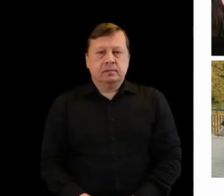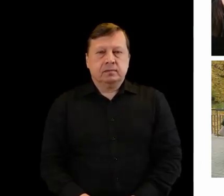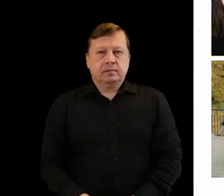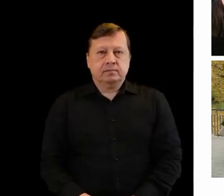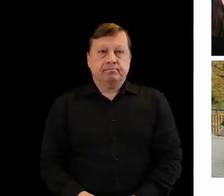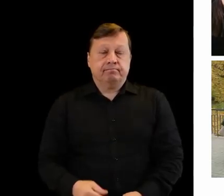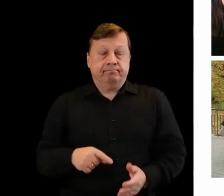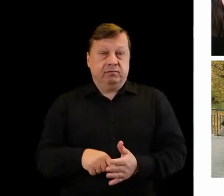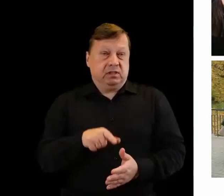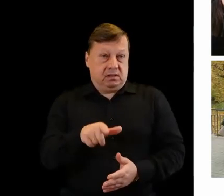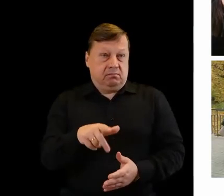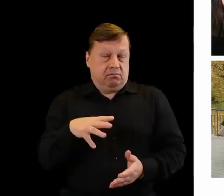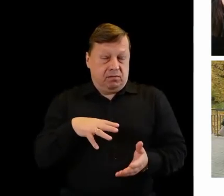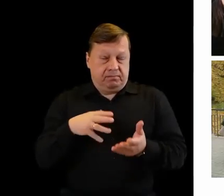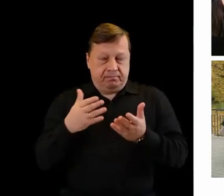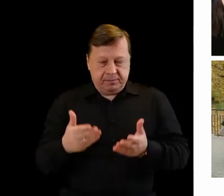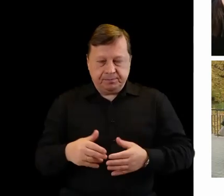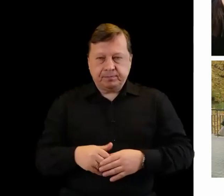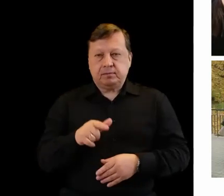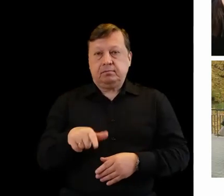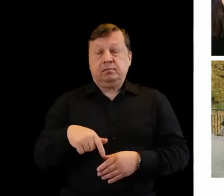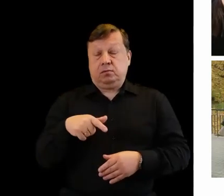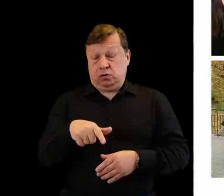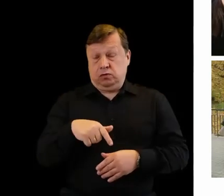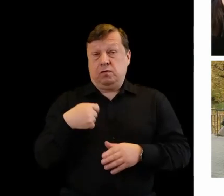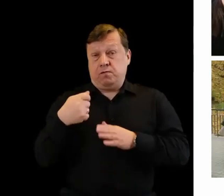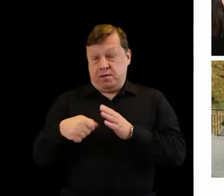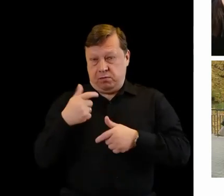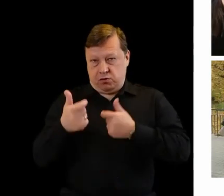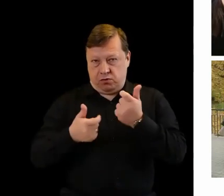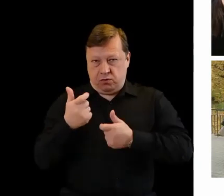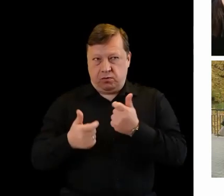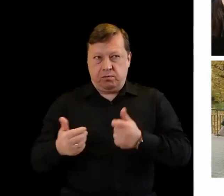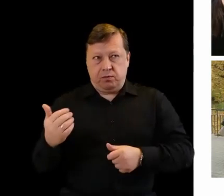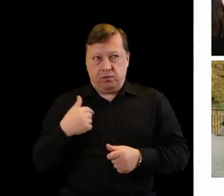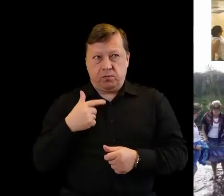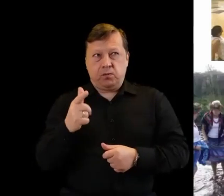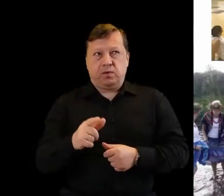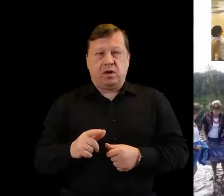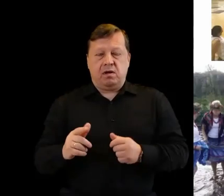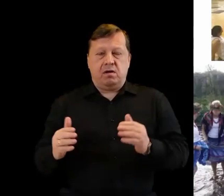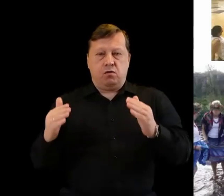odbywało. Nagrywaliśmy filmik na Sowiej Górze.